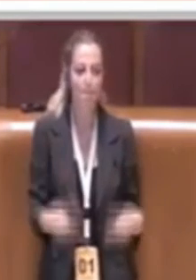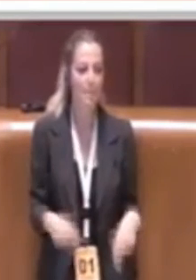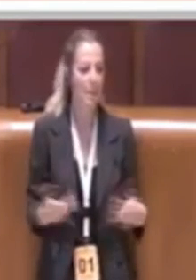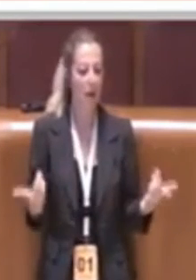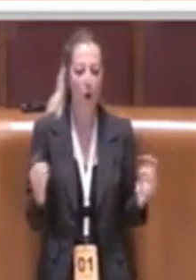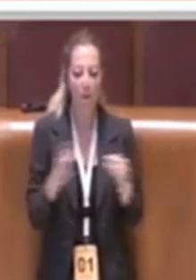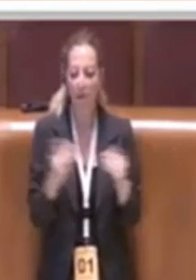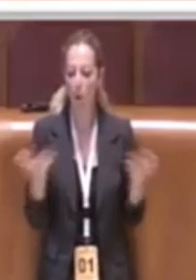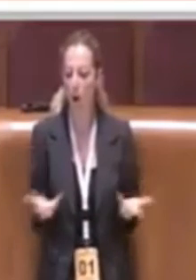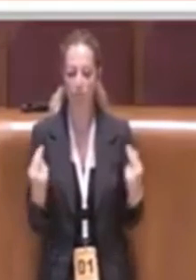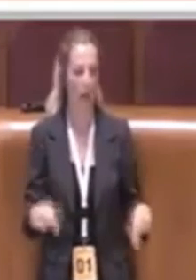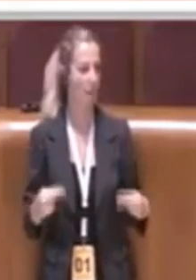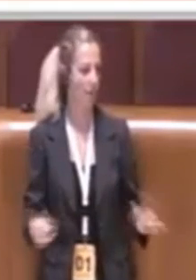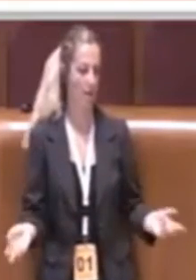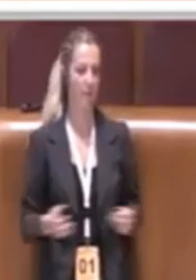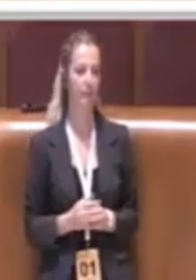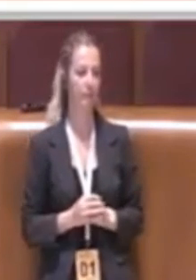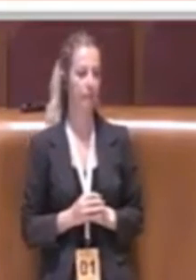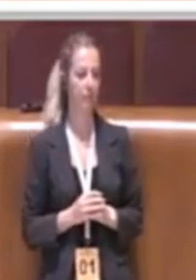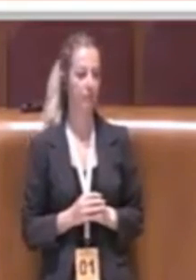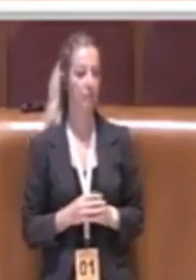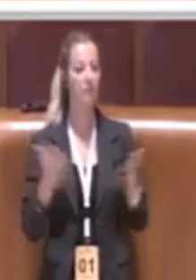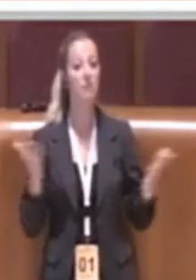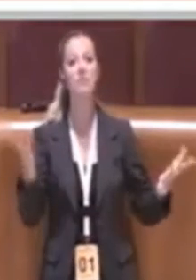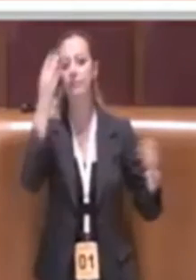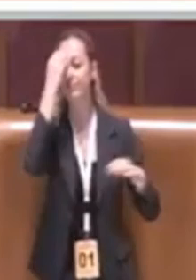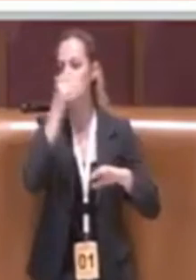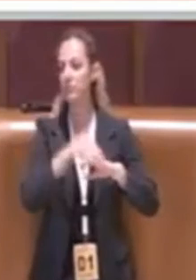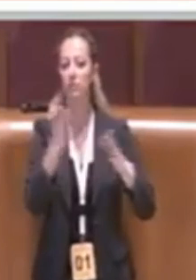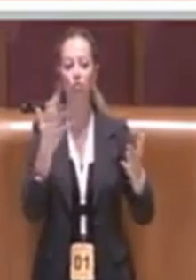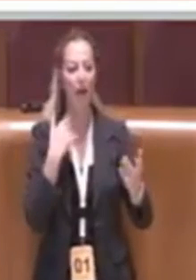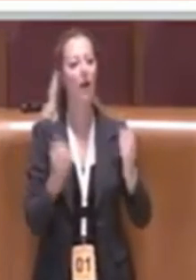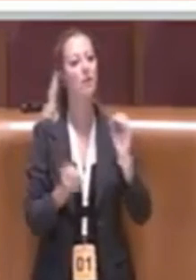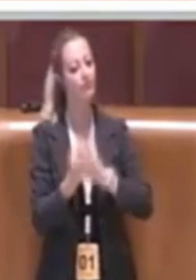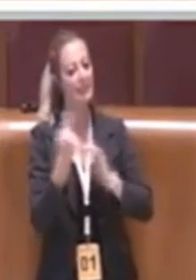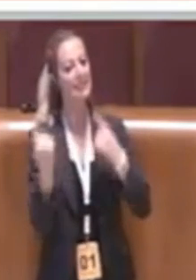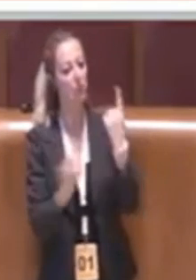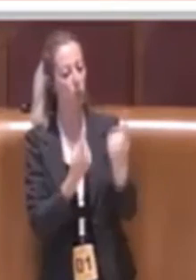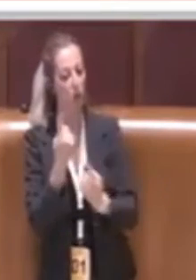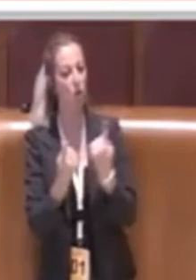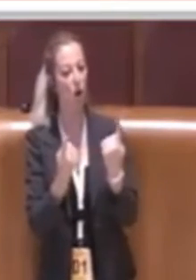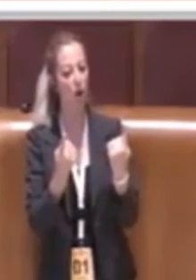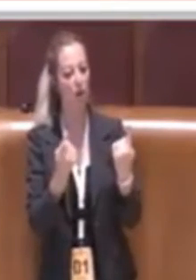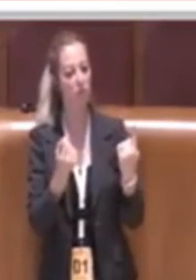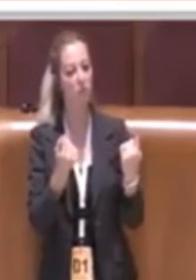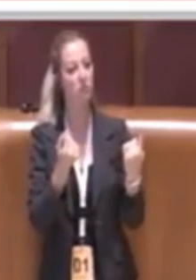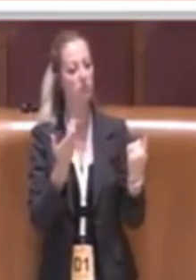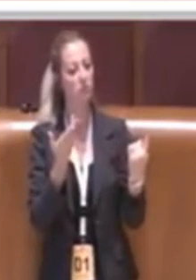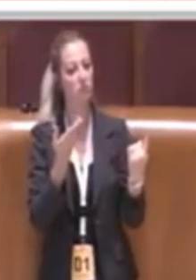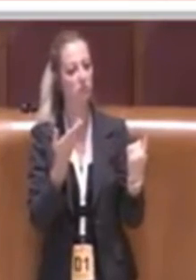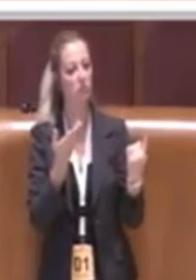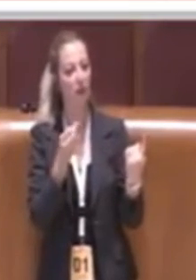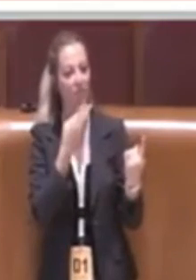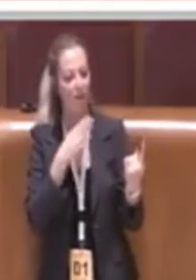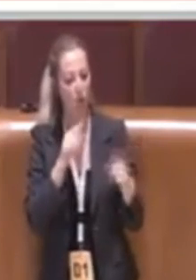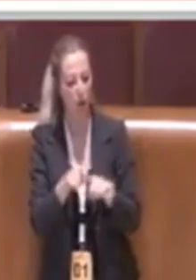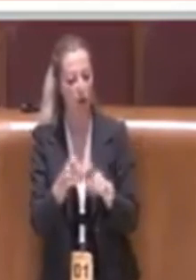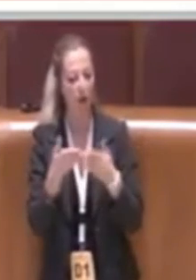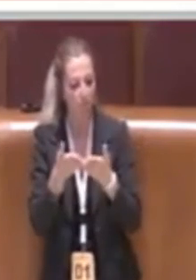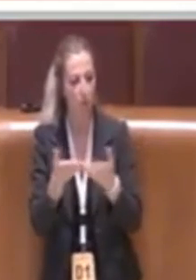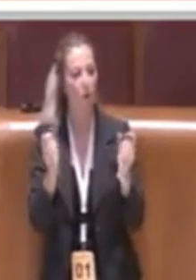e se ci sono, se si dovessero creare le condizioni per una proroga e ci